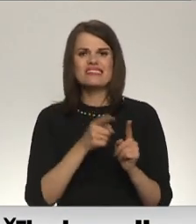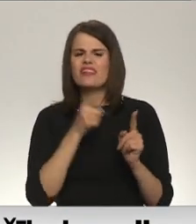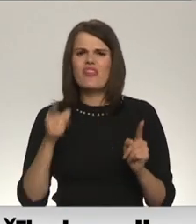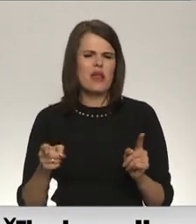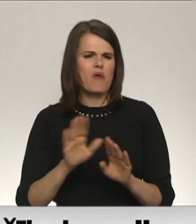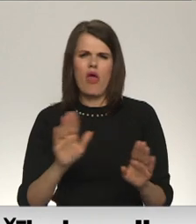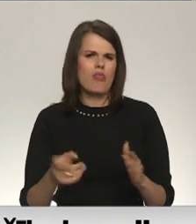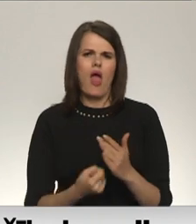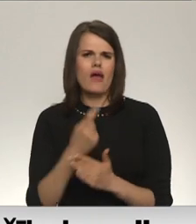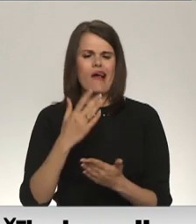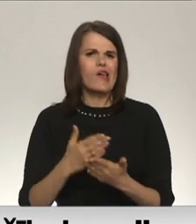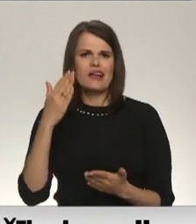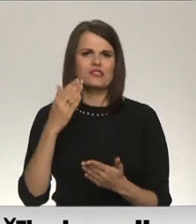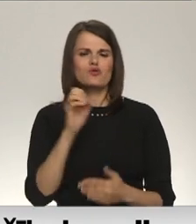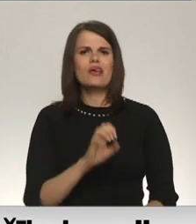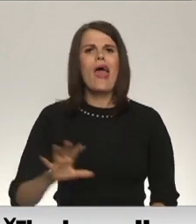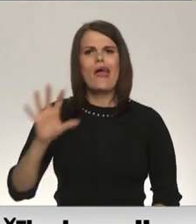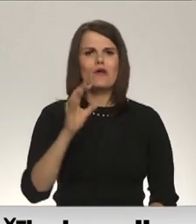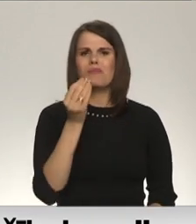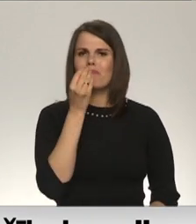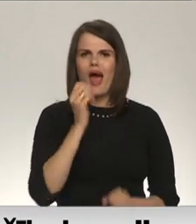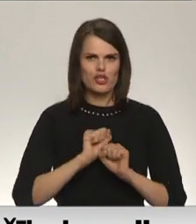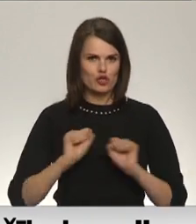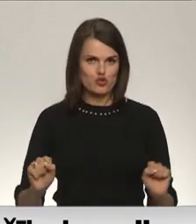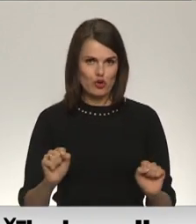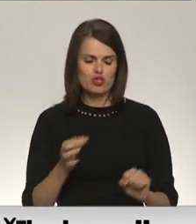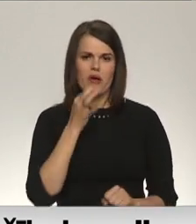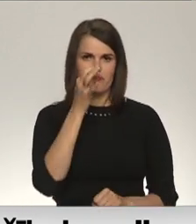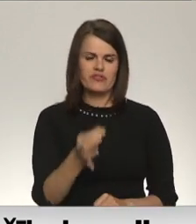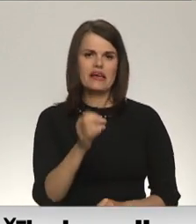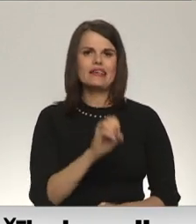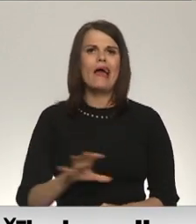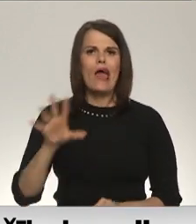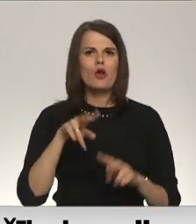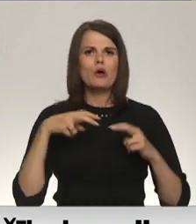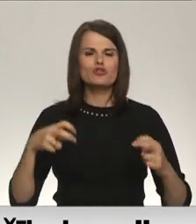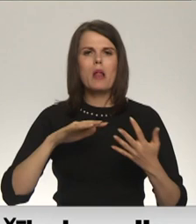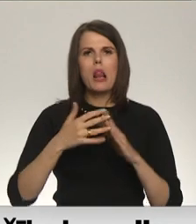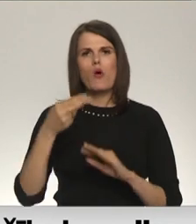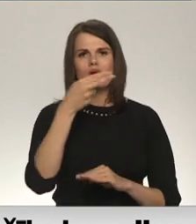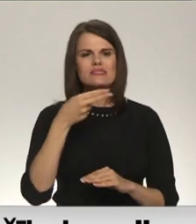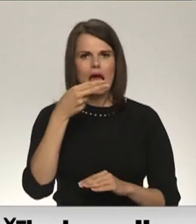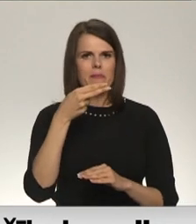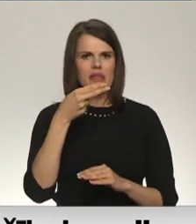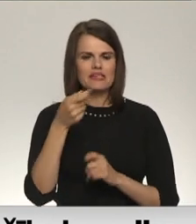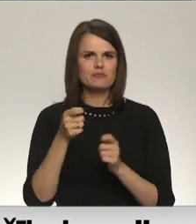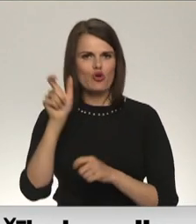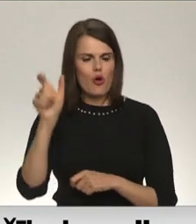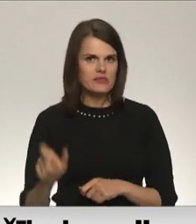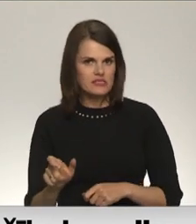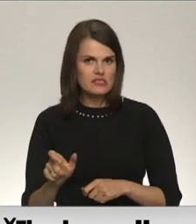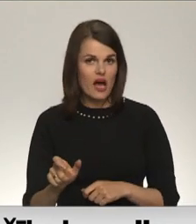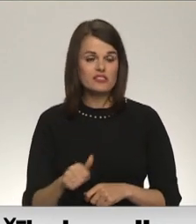Eiropas Savienības pārtikas drošībai. Tā intervijā Latvijas televīzijai saka Eiropas komisijas lauksaimniecības komisārs Janušs Vojcehovskis.